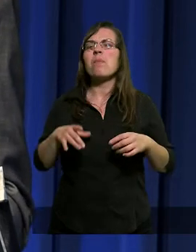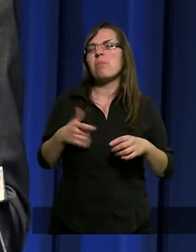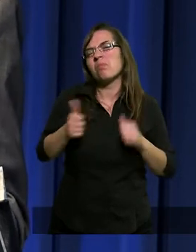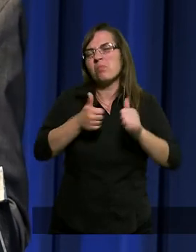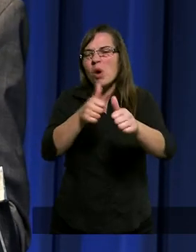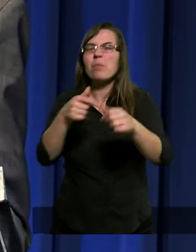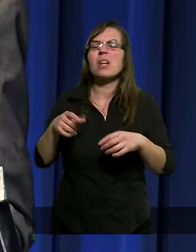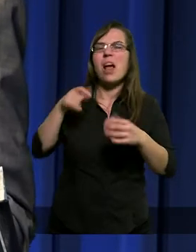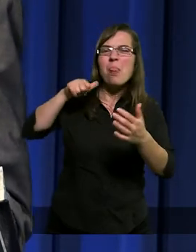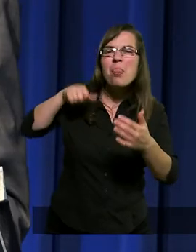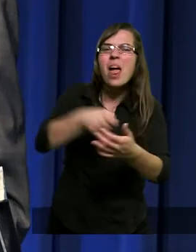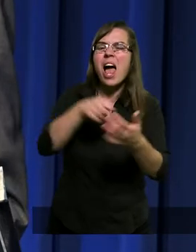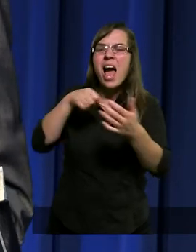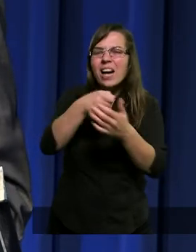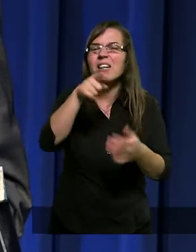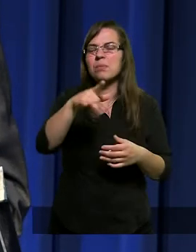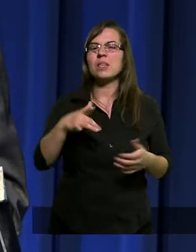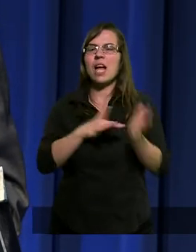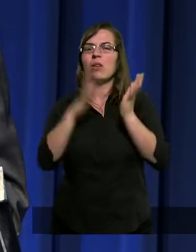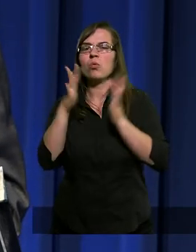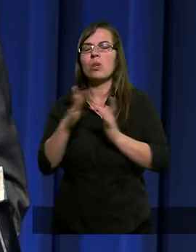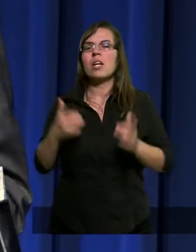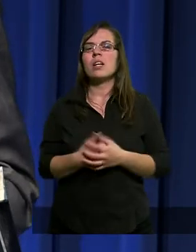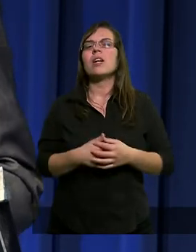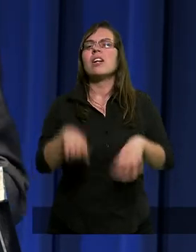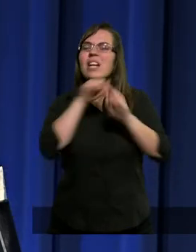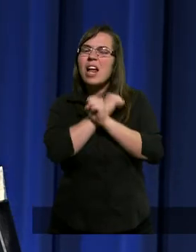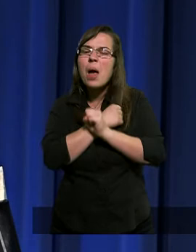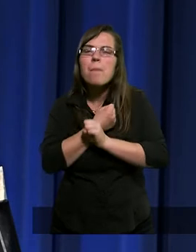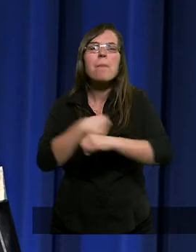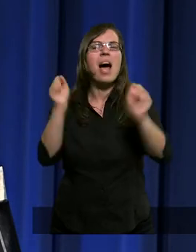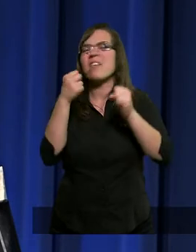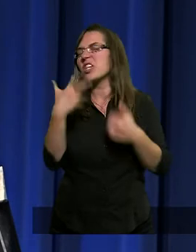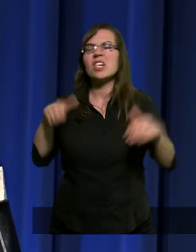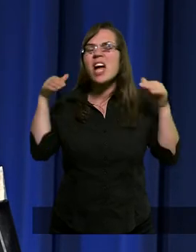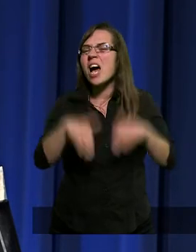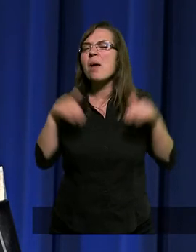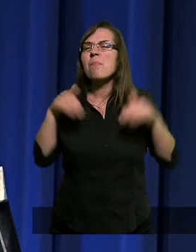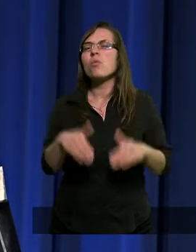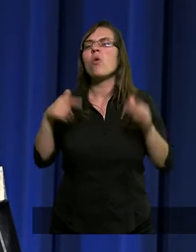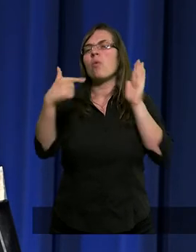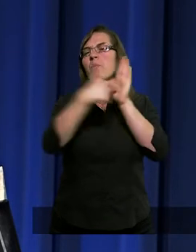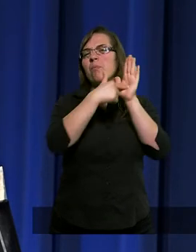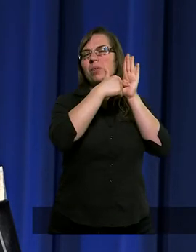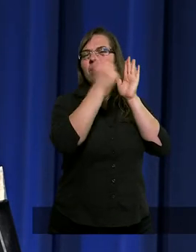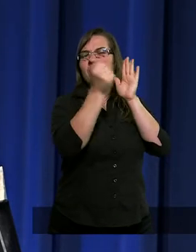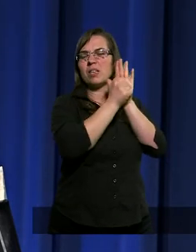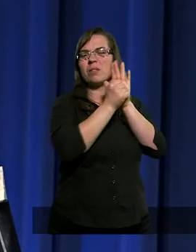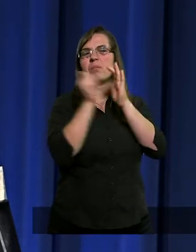pokusami nękał serce Jezusa. Zbawiciel nie mógł przebić